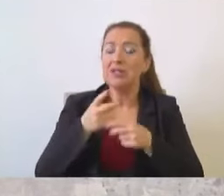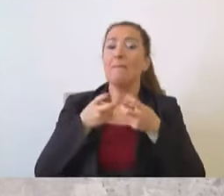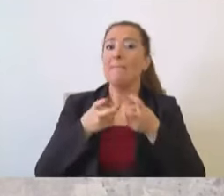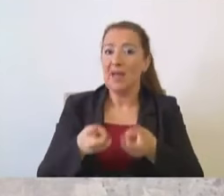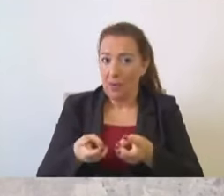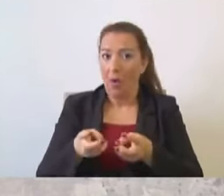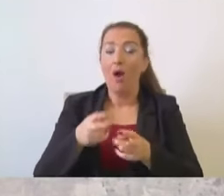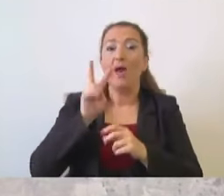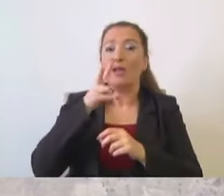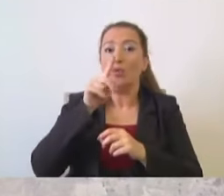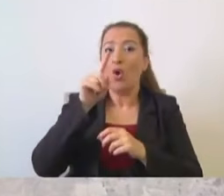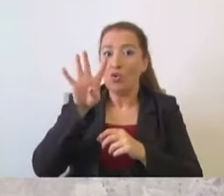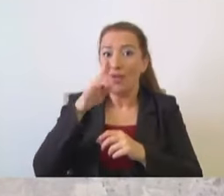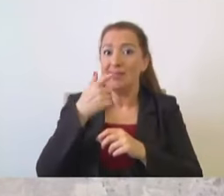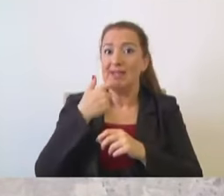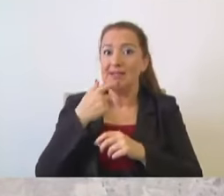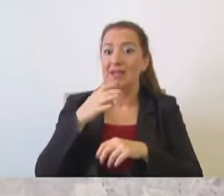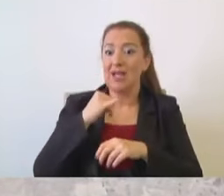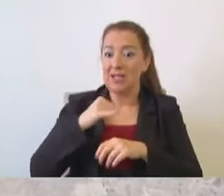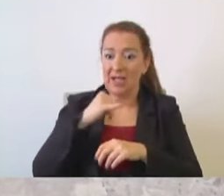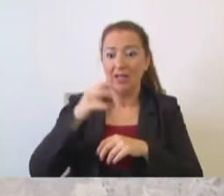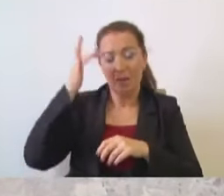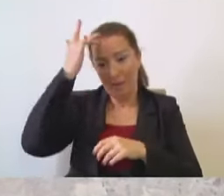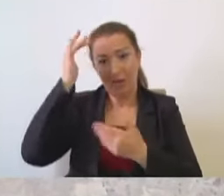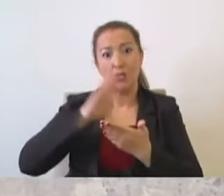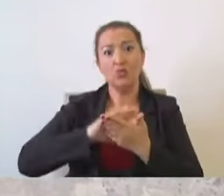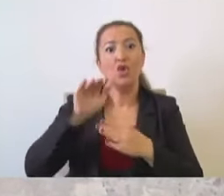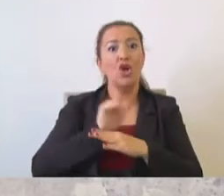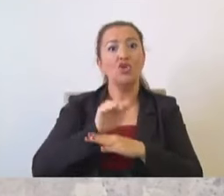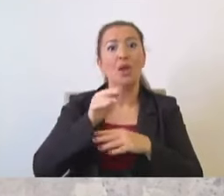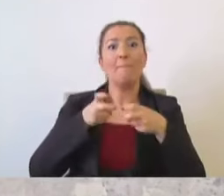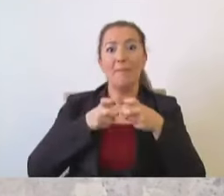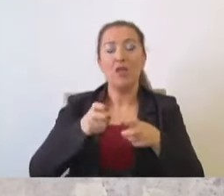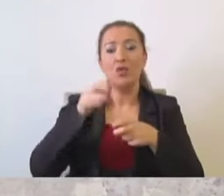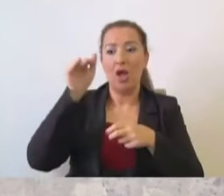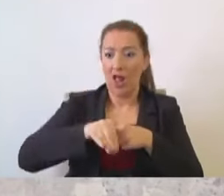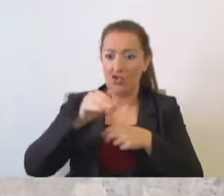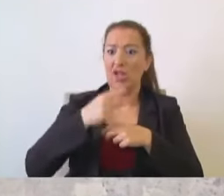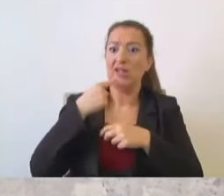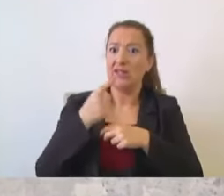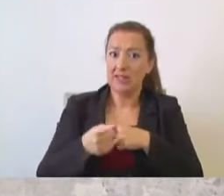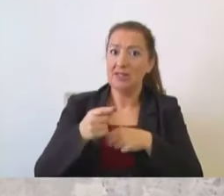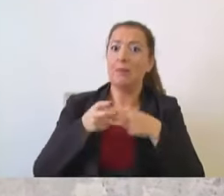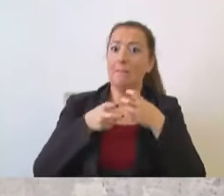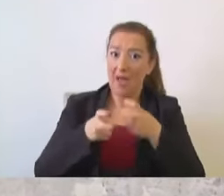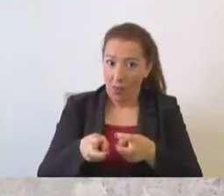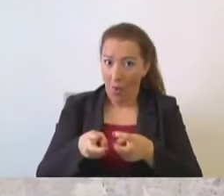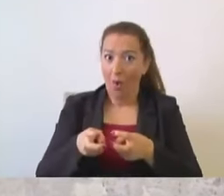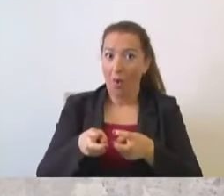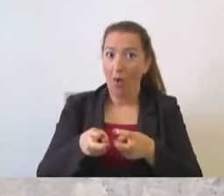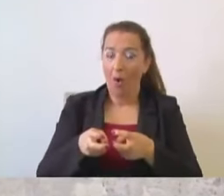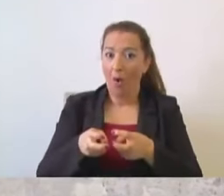metro, 2014 yılında yakında Beylikdüzü'nde yaşayanların kullanacak dediğiniz metro,